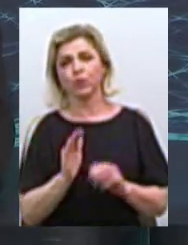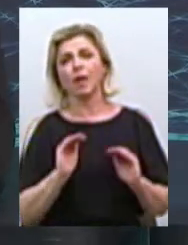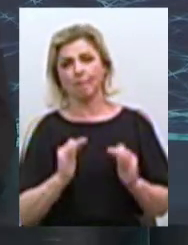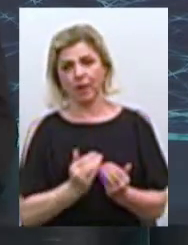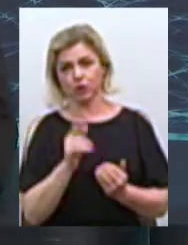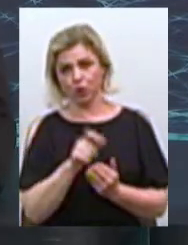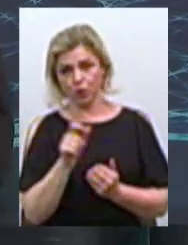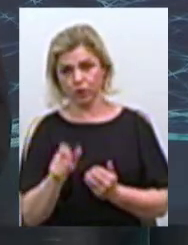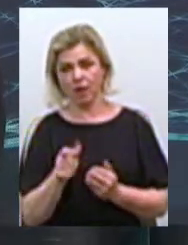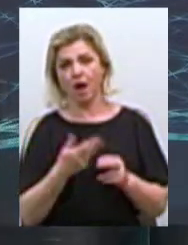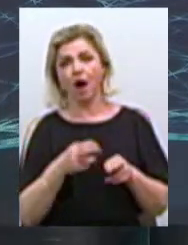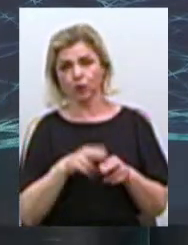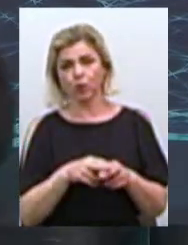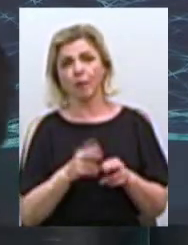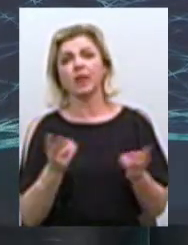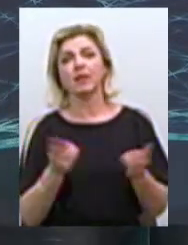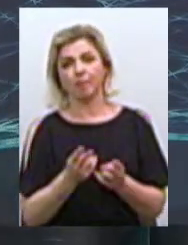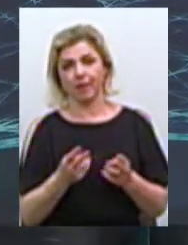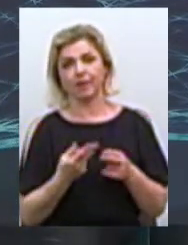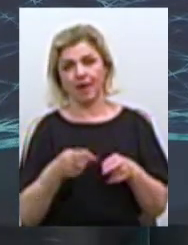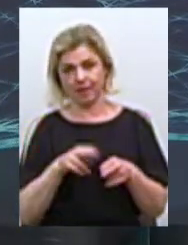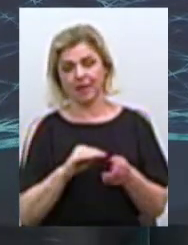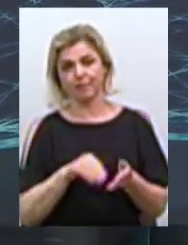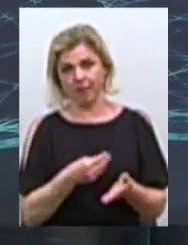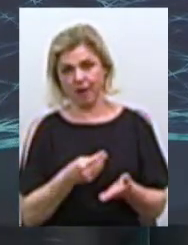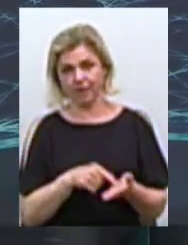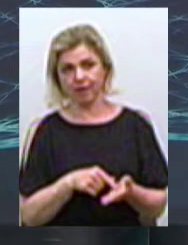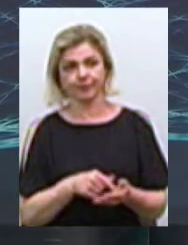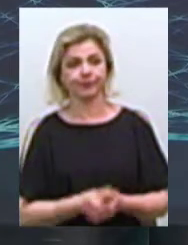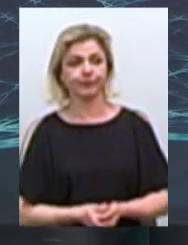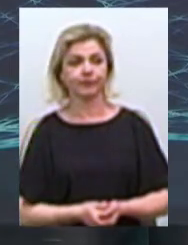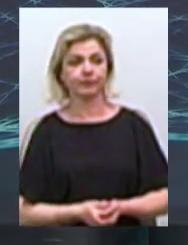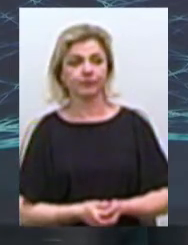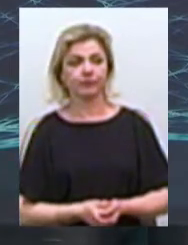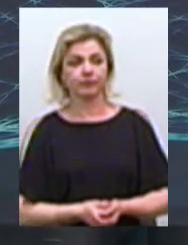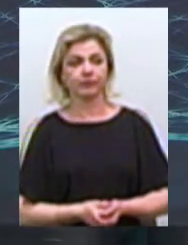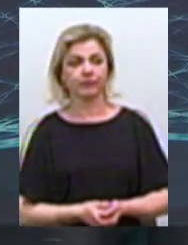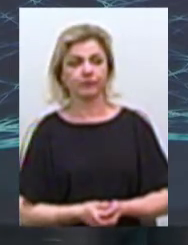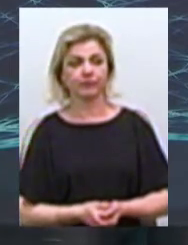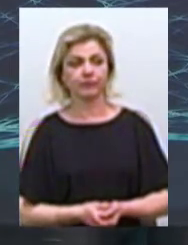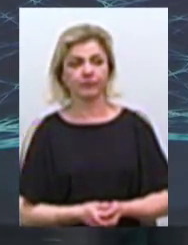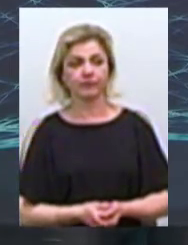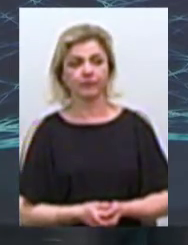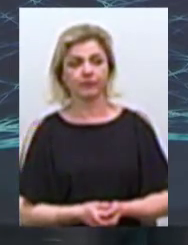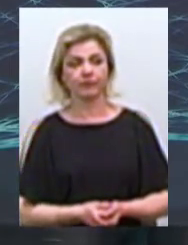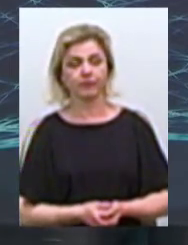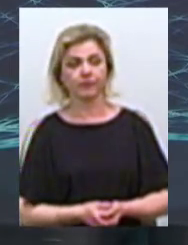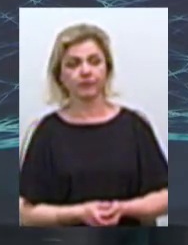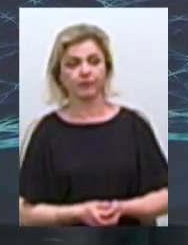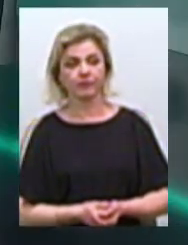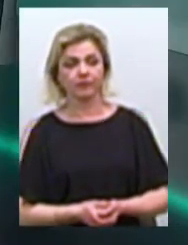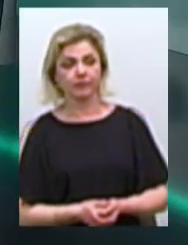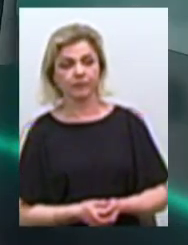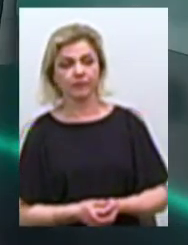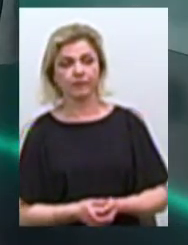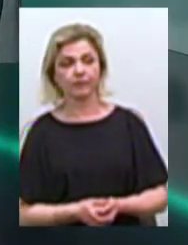необхідна ця довідка. Ну, справка про в'єдомості, про всіх зарегістрованих за адресом. Марія,